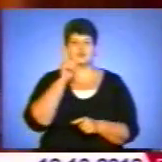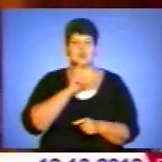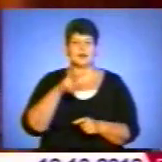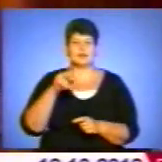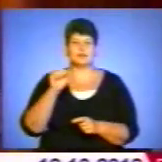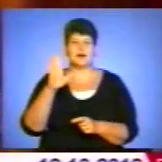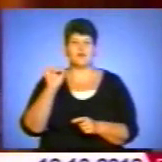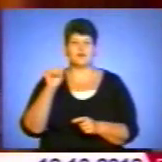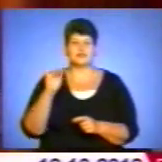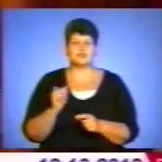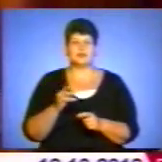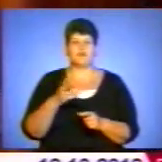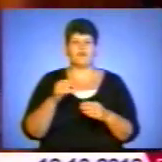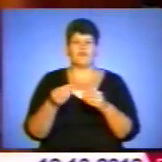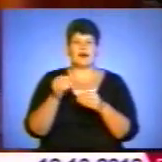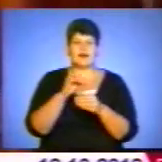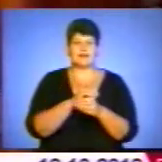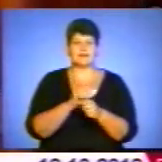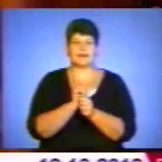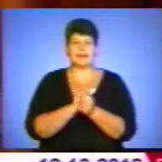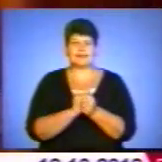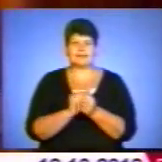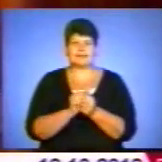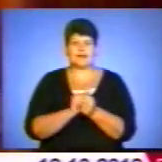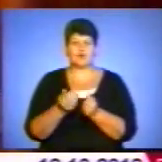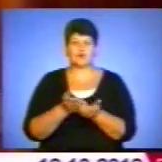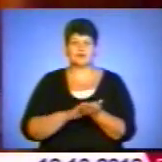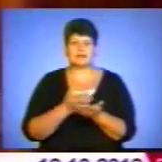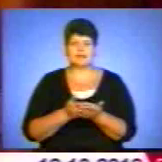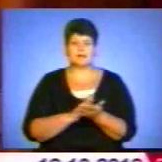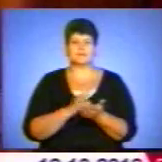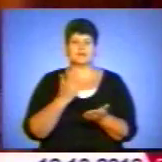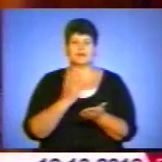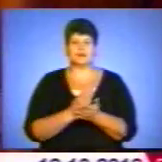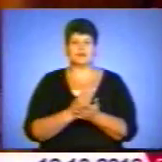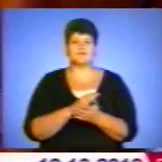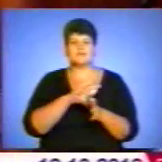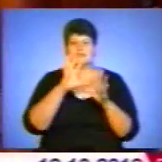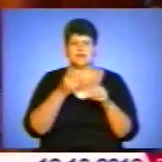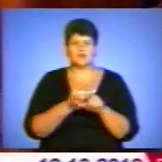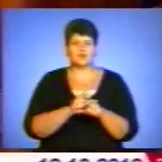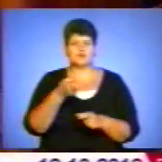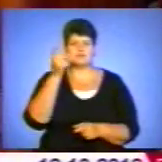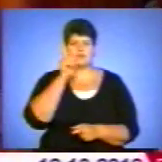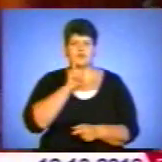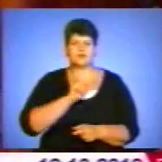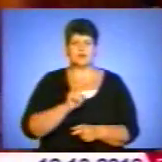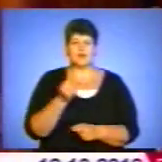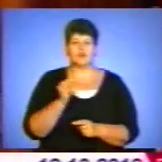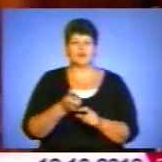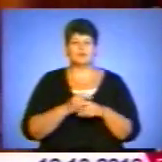смачні вараники, даруни. Були навіть пухлова дуже смачна. Взагалі все дуже смачно, дуже велике